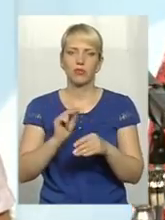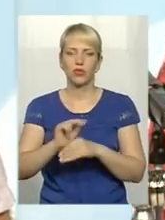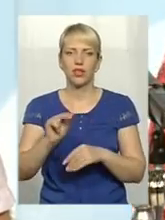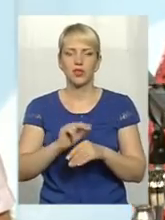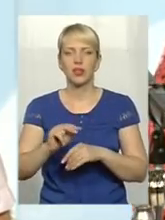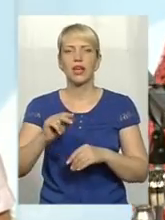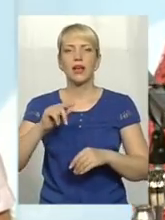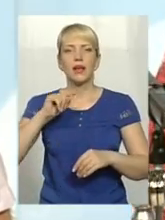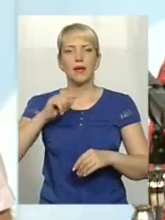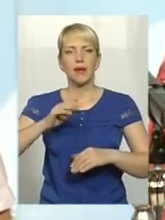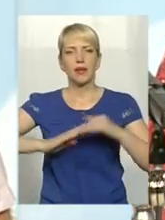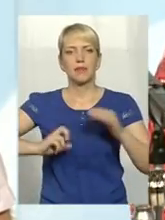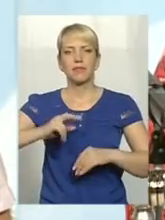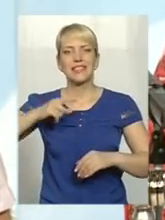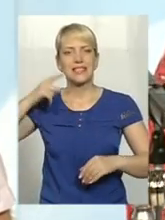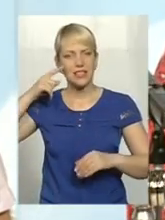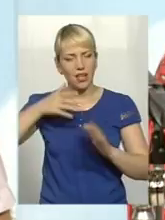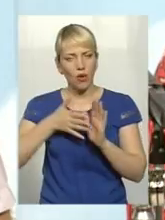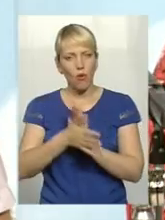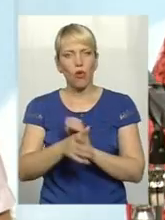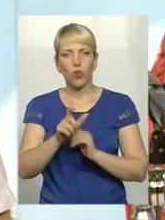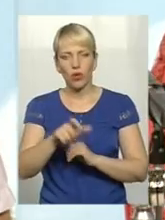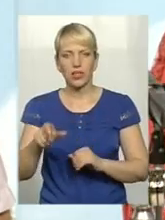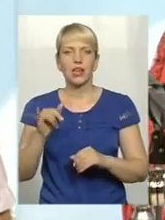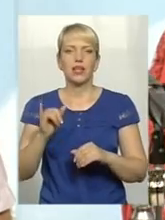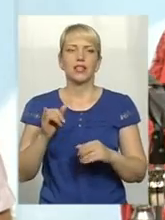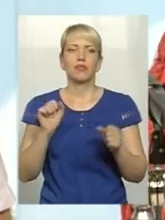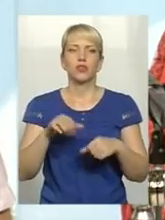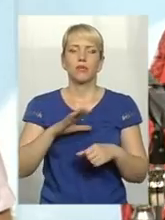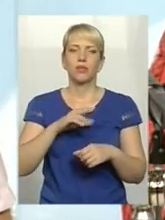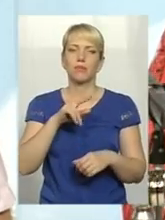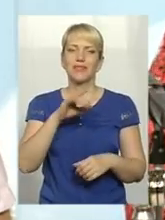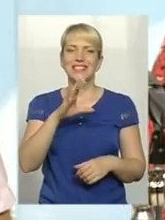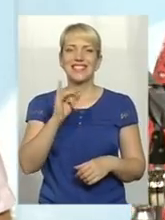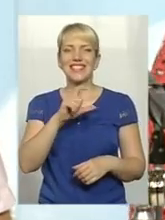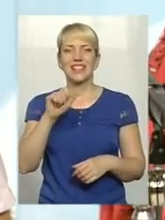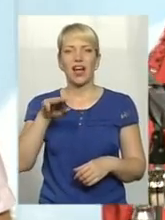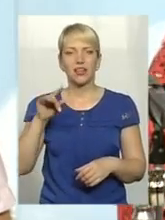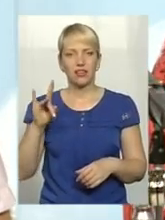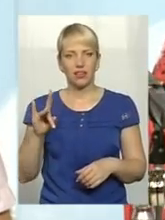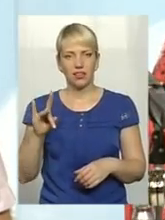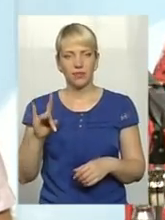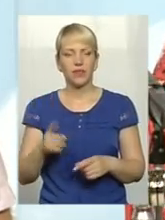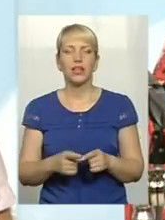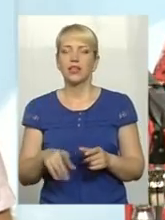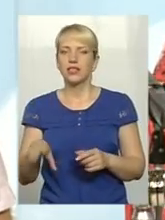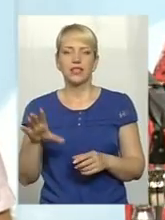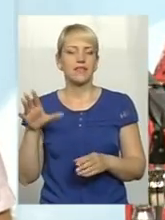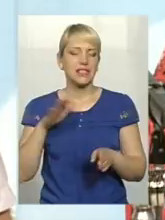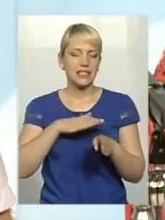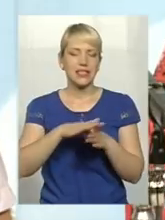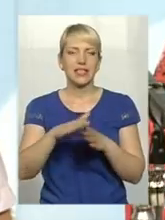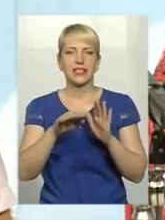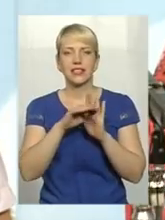психологи, і мають бути можливо для когось виключно. І психіатри, це ціла система. І цю